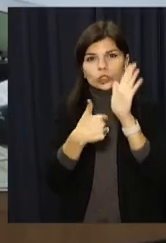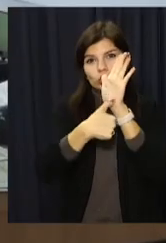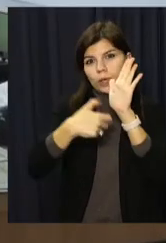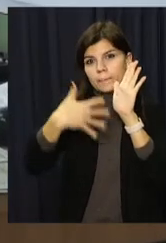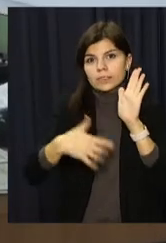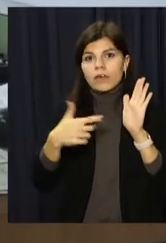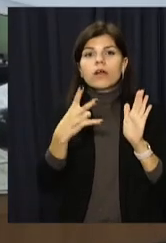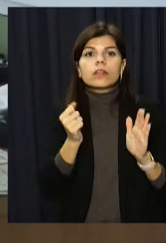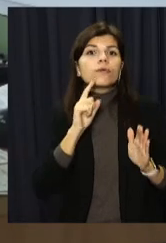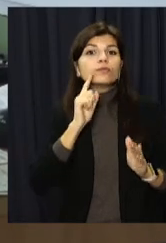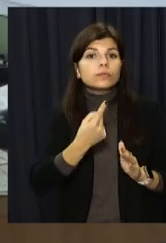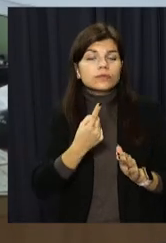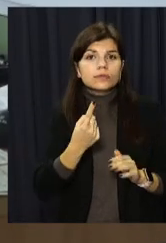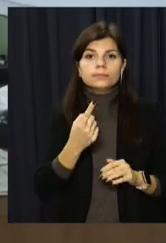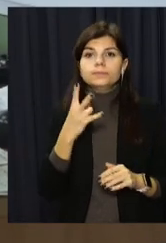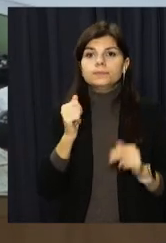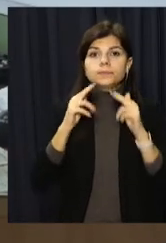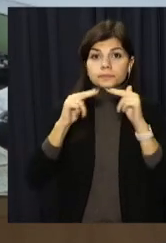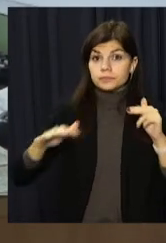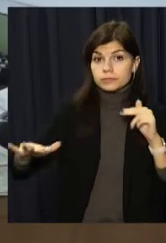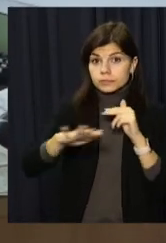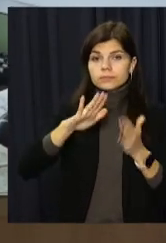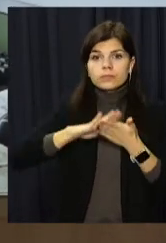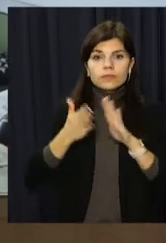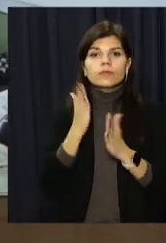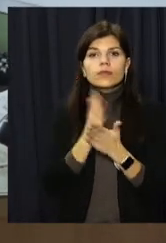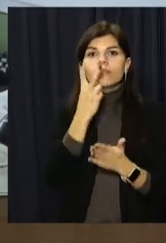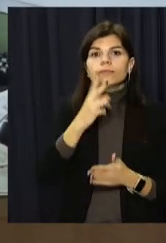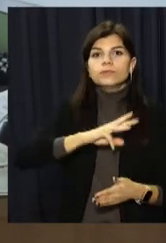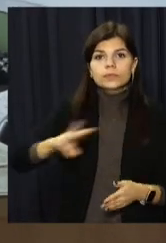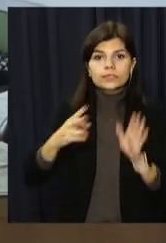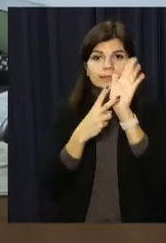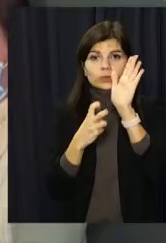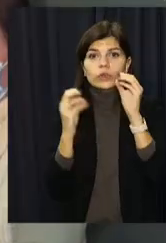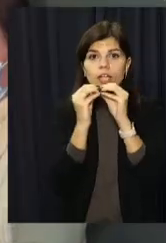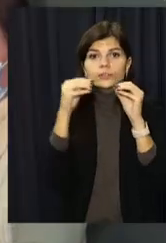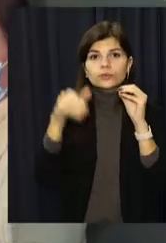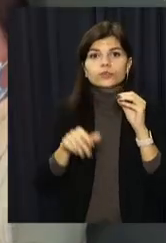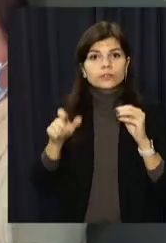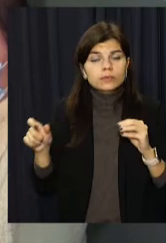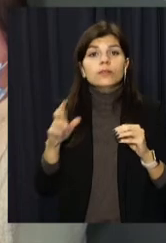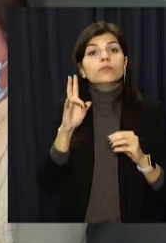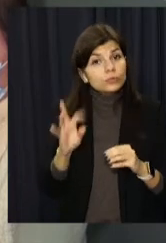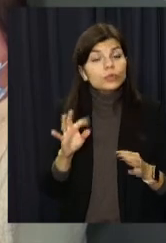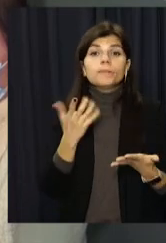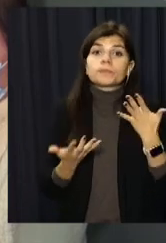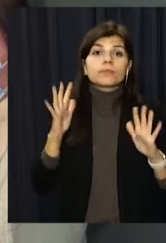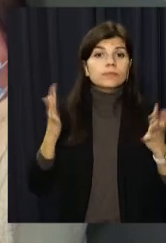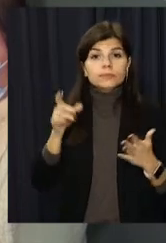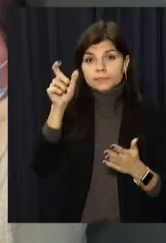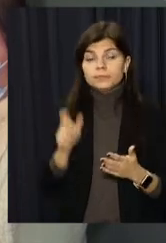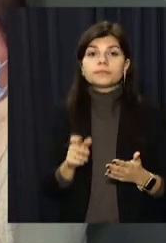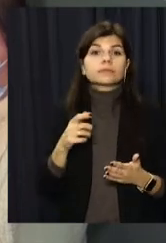гривень на рік. Наразі на Дніпропетровщині угоди мають 2 мільйони 710 тисяч людей. Але у разі, якщо